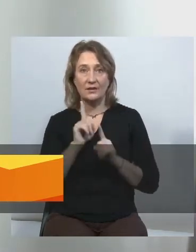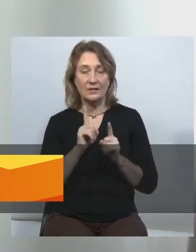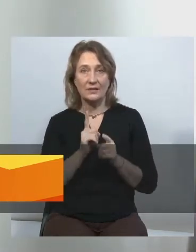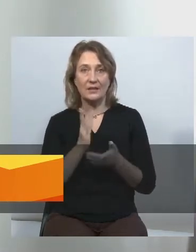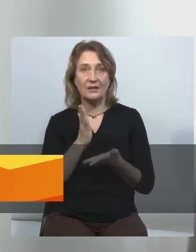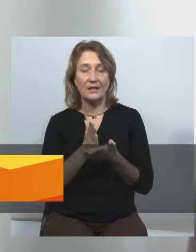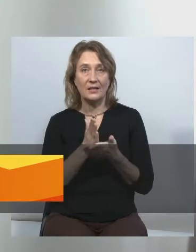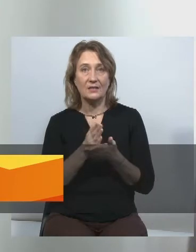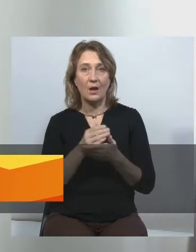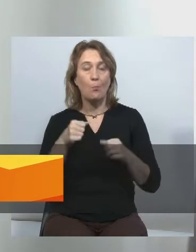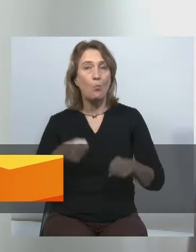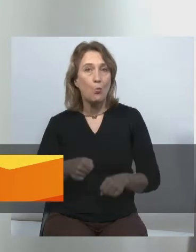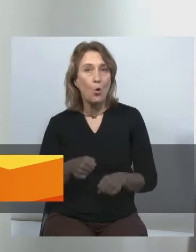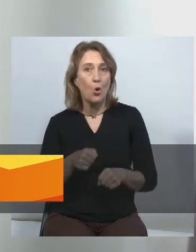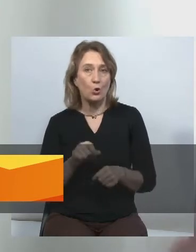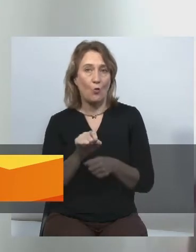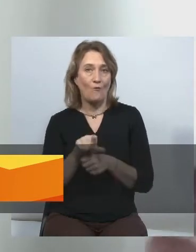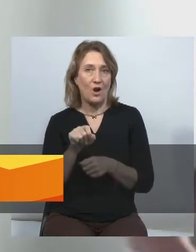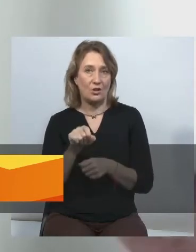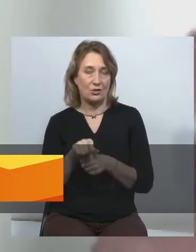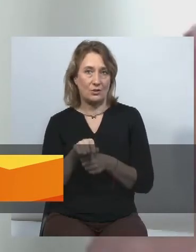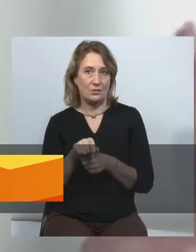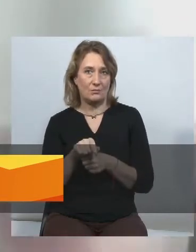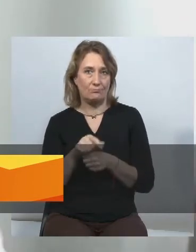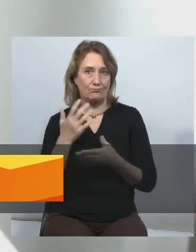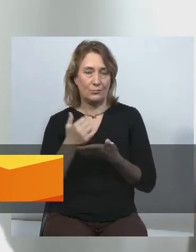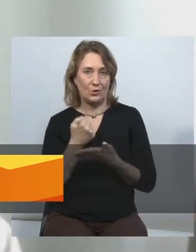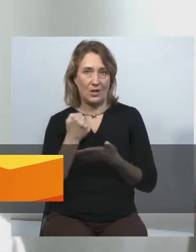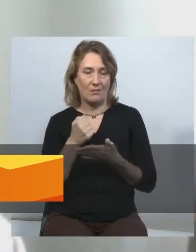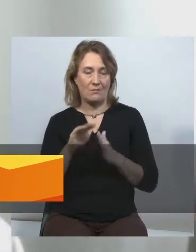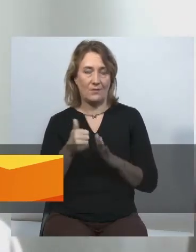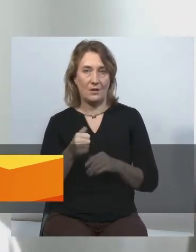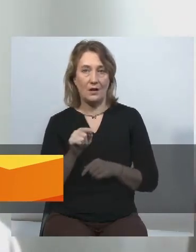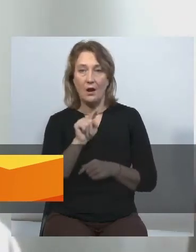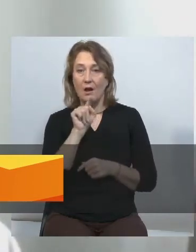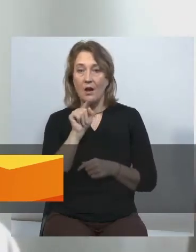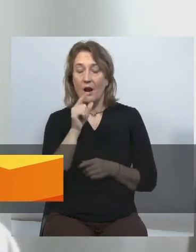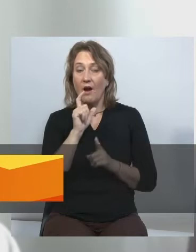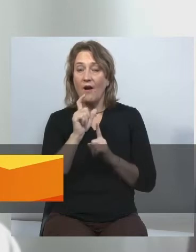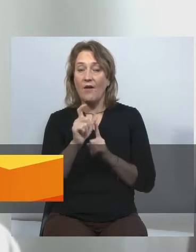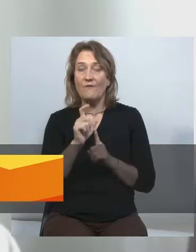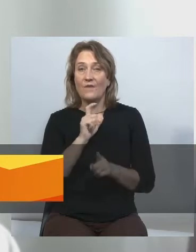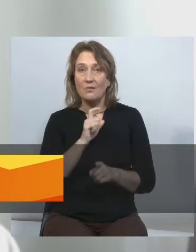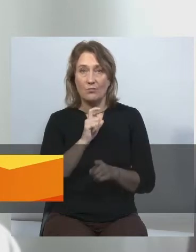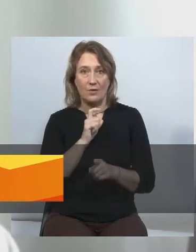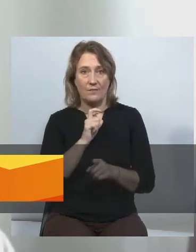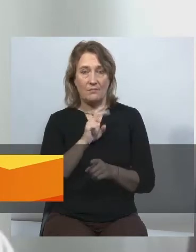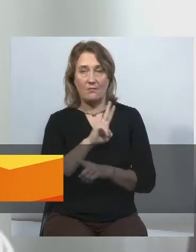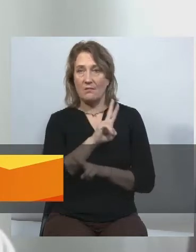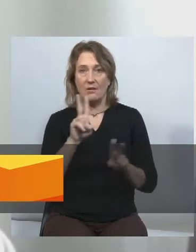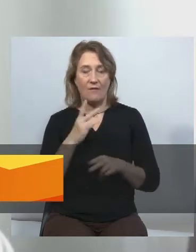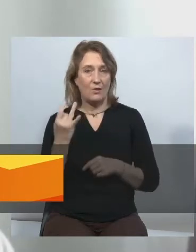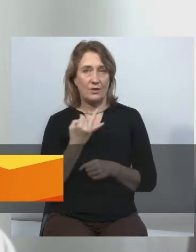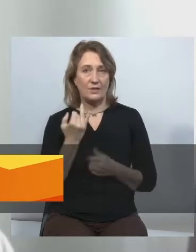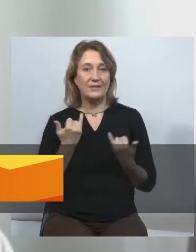подолати ці виклики, то, знаєте, відповідь на це питання, по-моєму, нікого не цікавить, тому що ми сьогодні